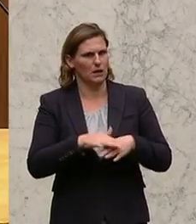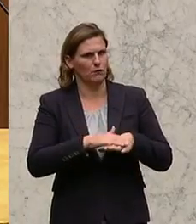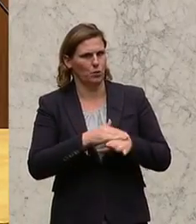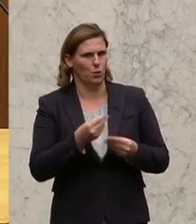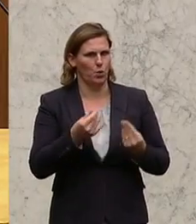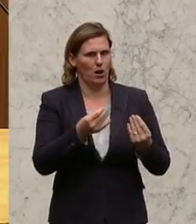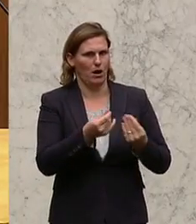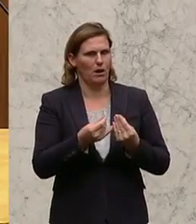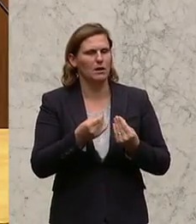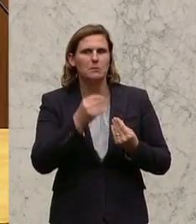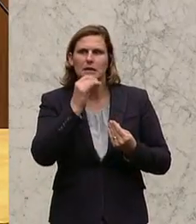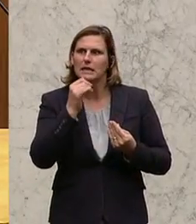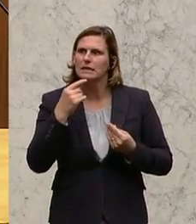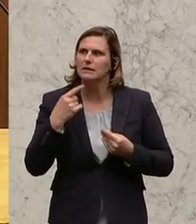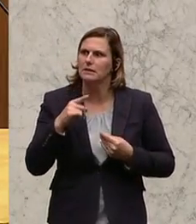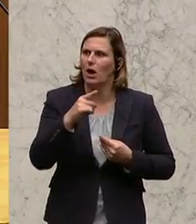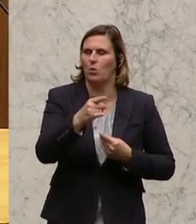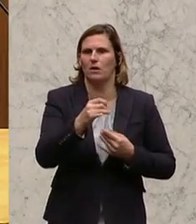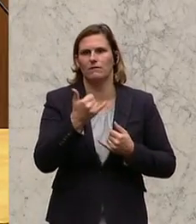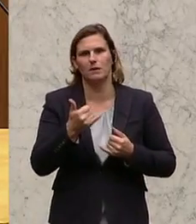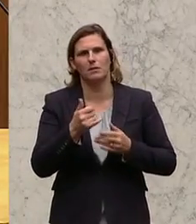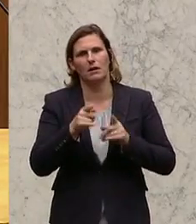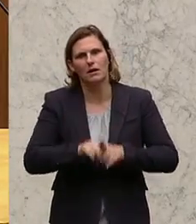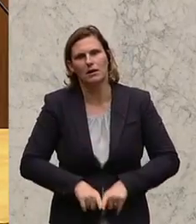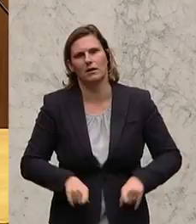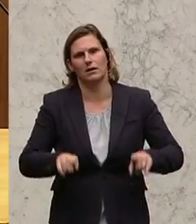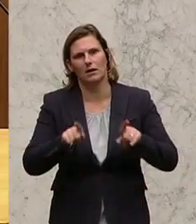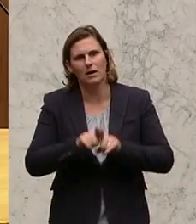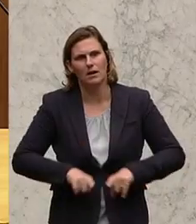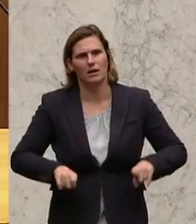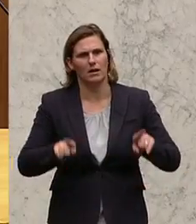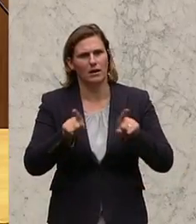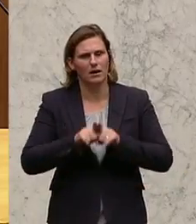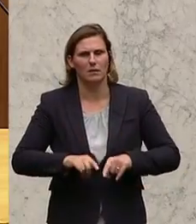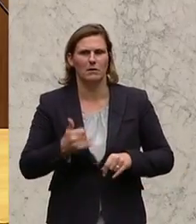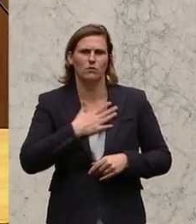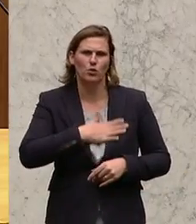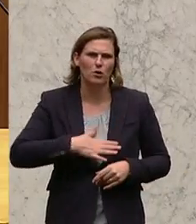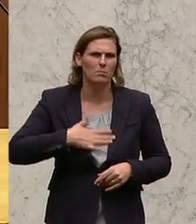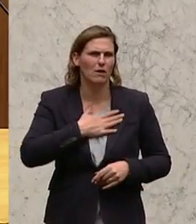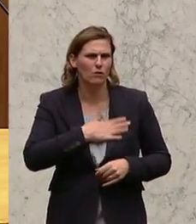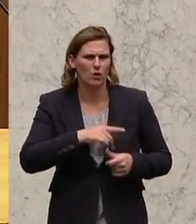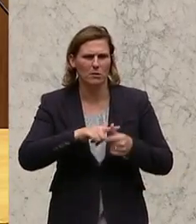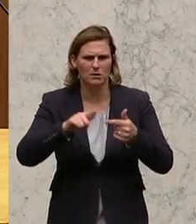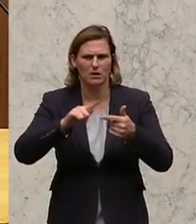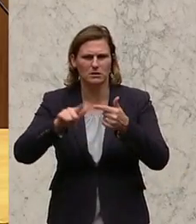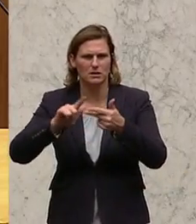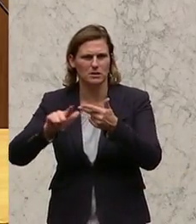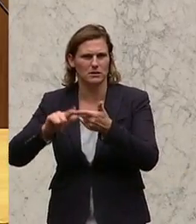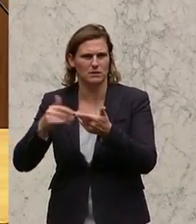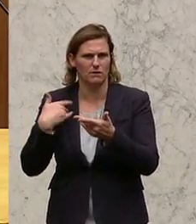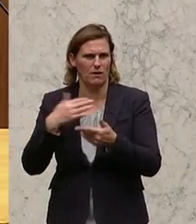dadurch, dass man permanent gebetsmühlenartig wiederholt, wie schrecklich alles ist und einzelne Bereiche hervorzieht, wie Kollege